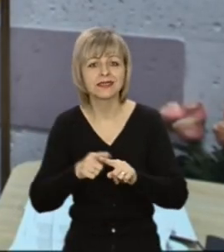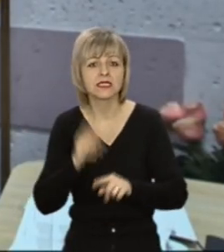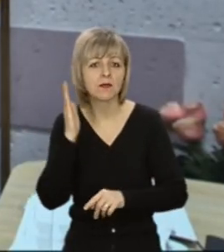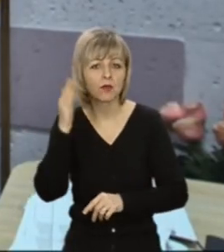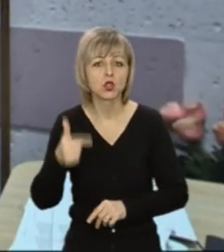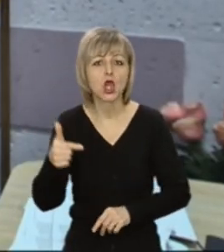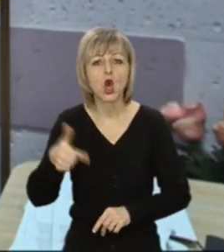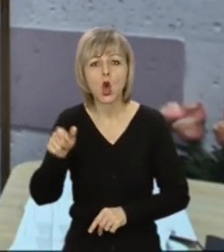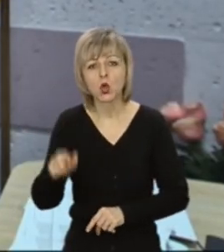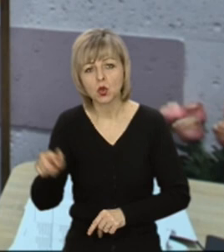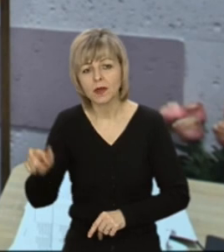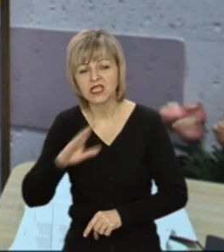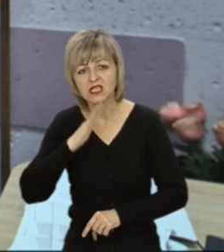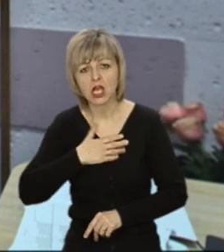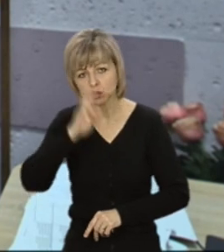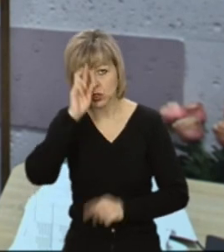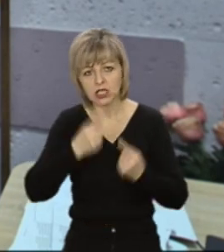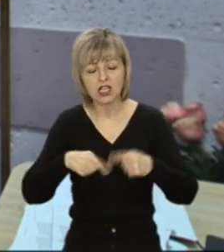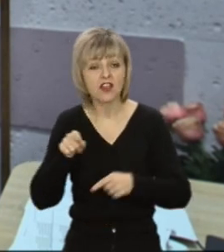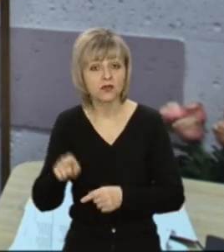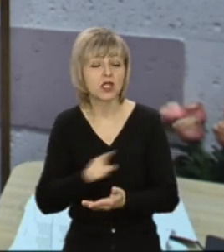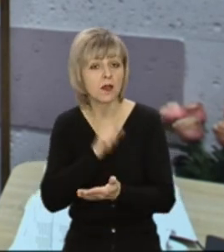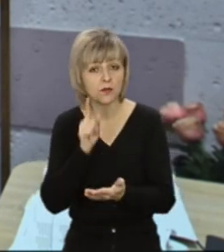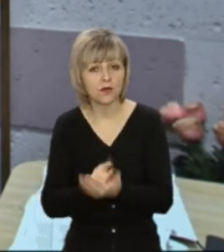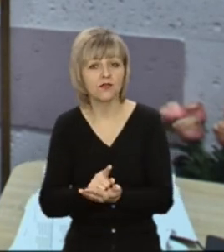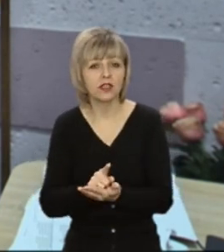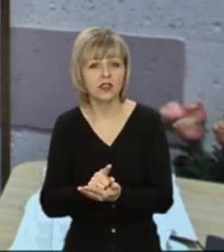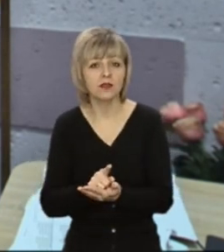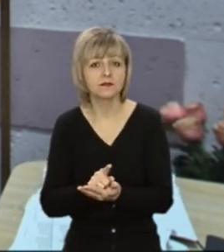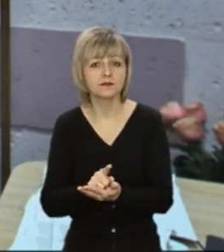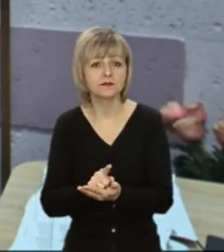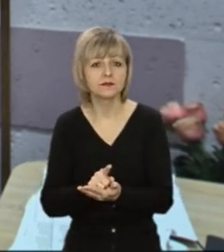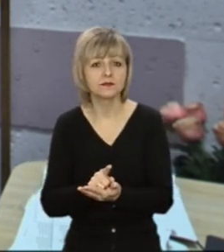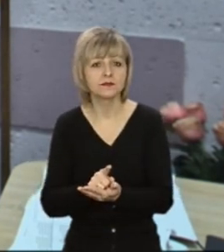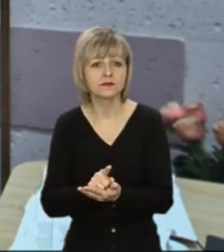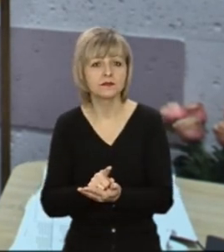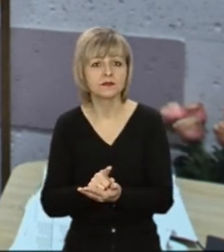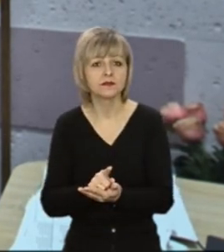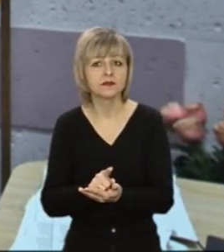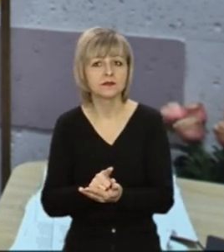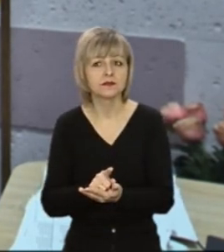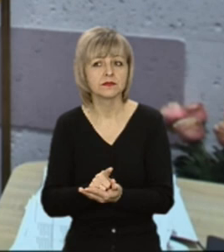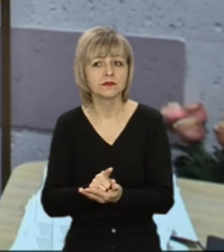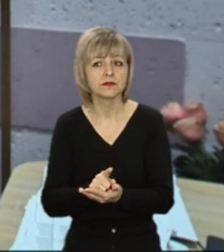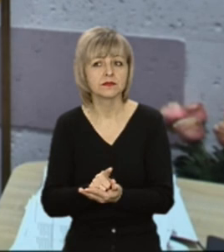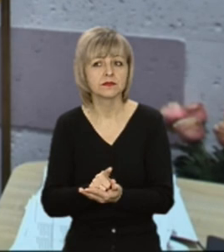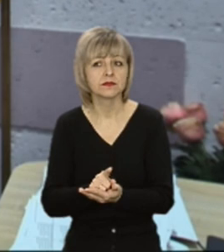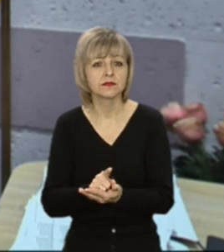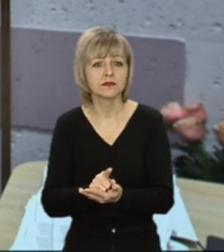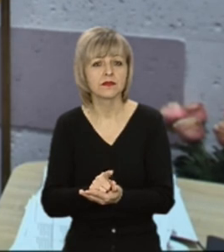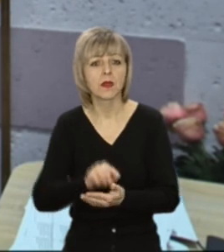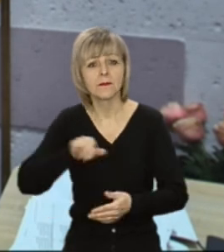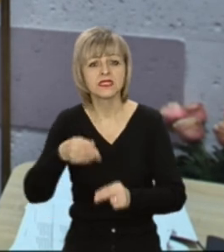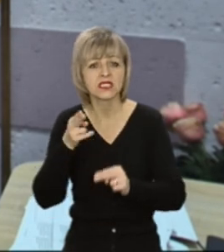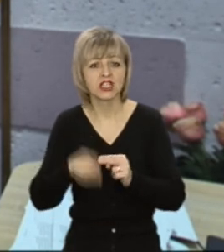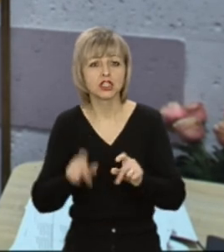громадяни нашої держави і вони мають прийти з закінченням школи компетентними і соціалізованими.